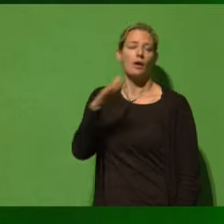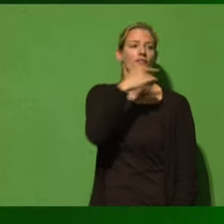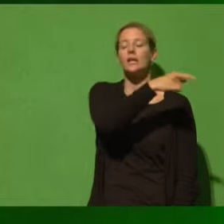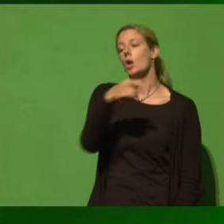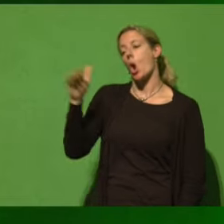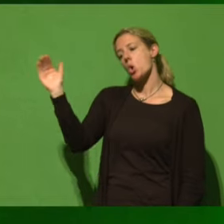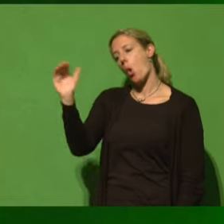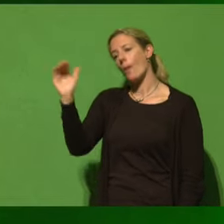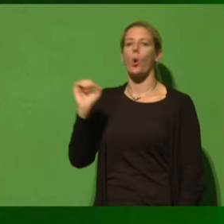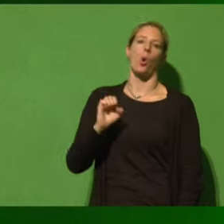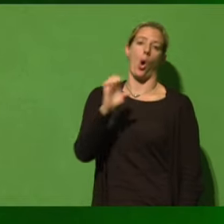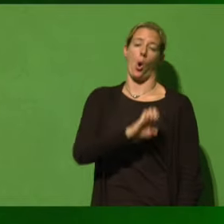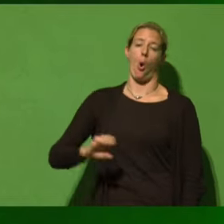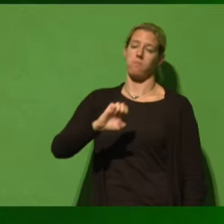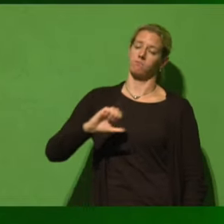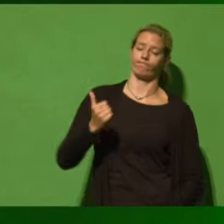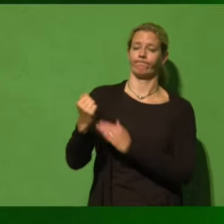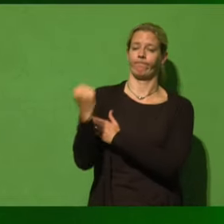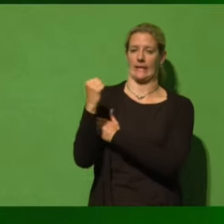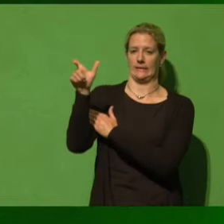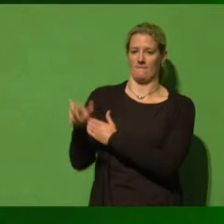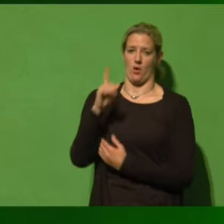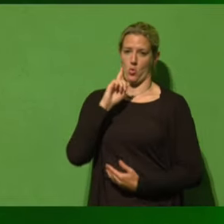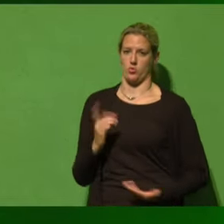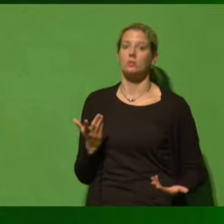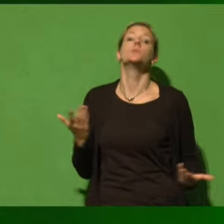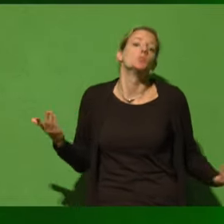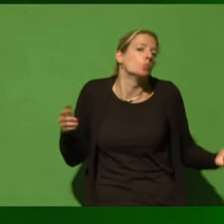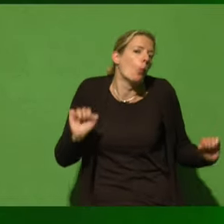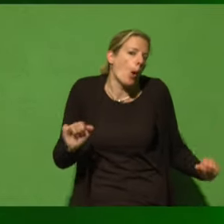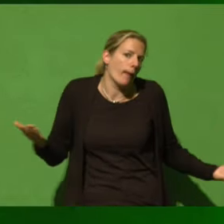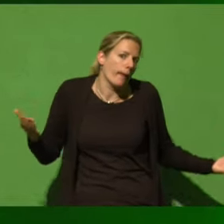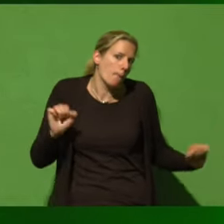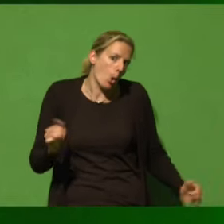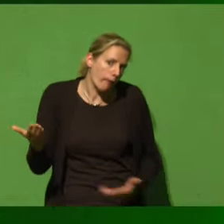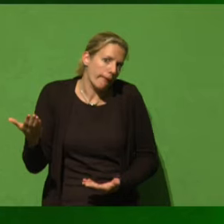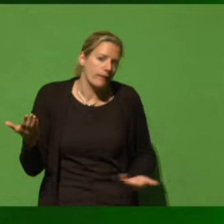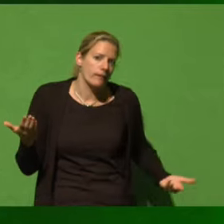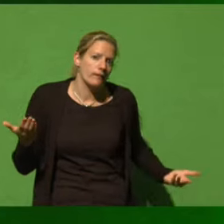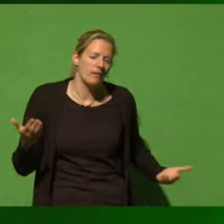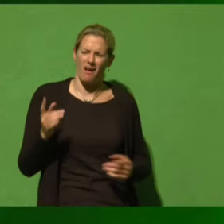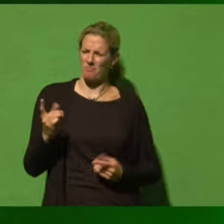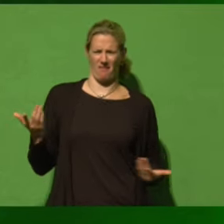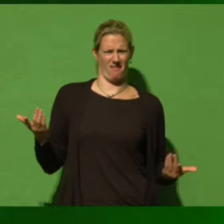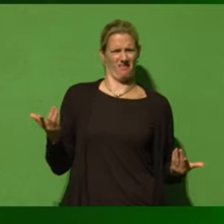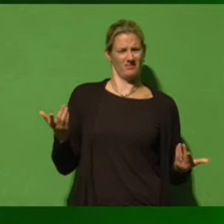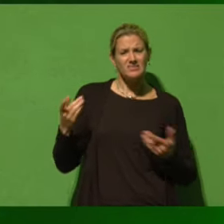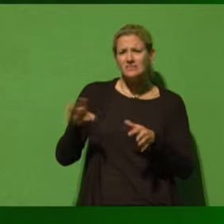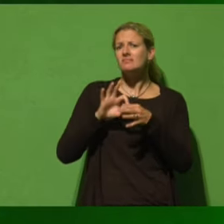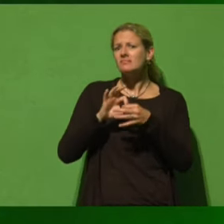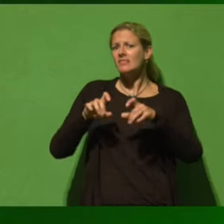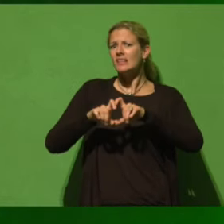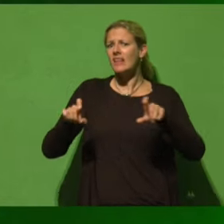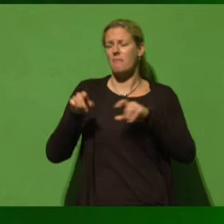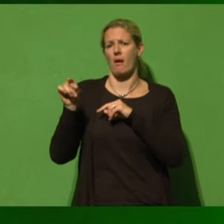Mächtigste Frau Europas. Mag ja sein, mächtigste Frau Europas. Aber, als es darum ging, die